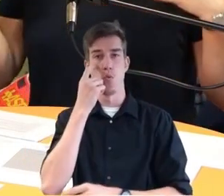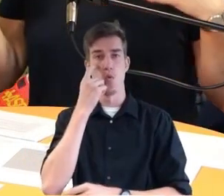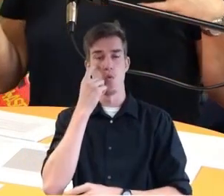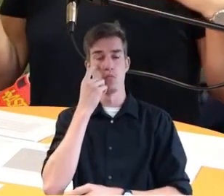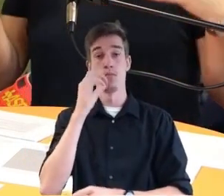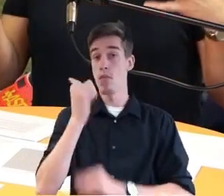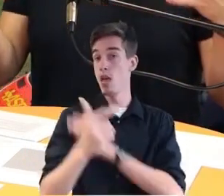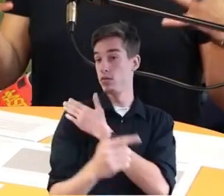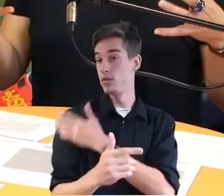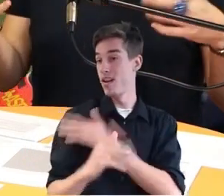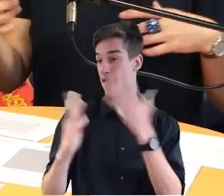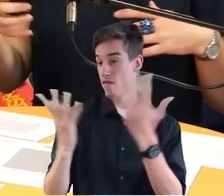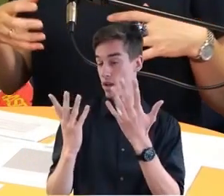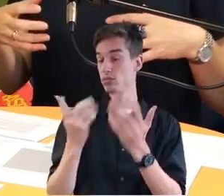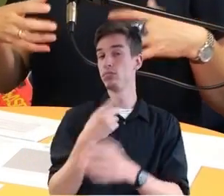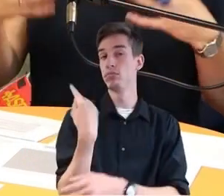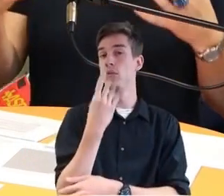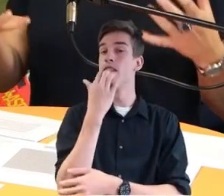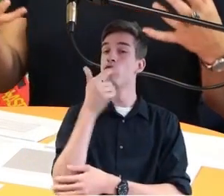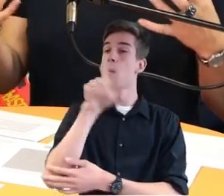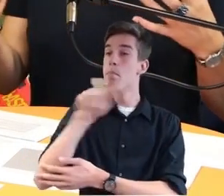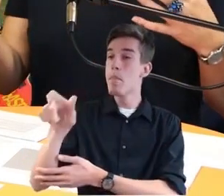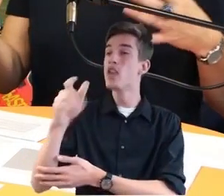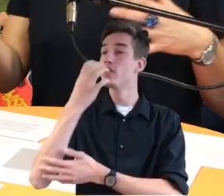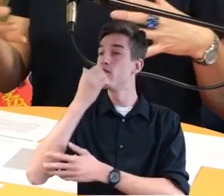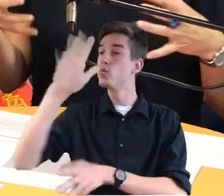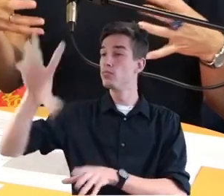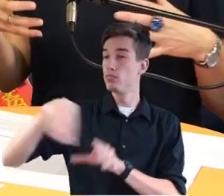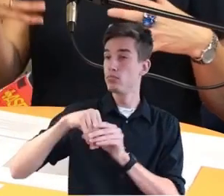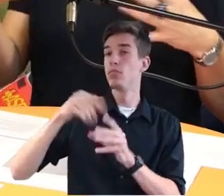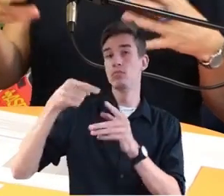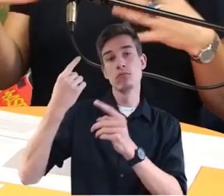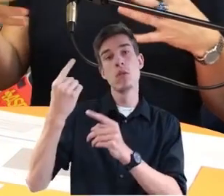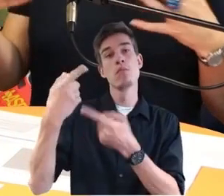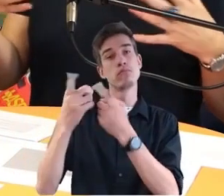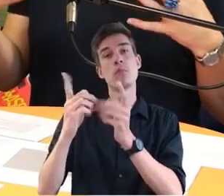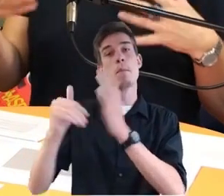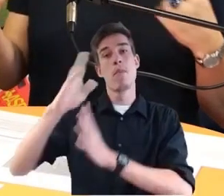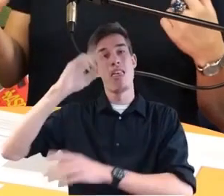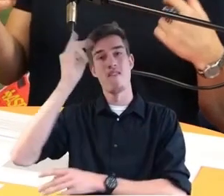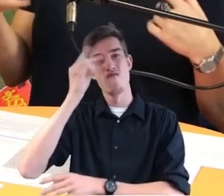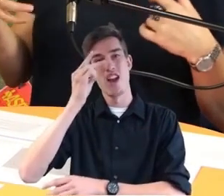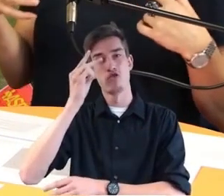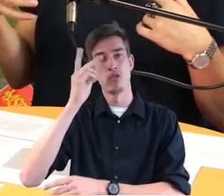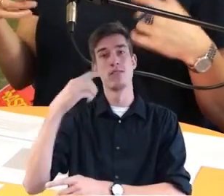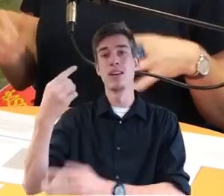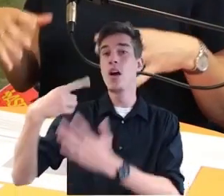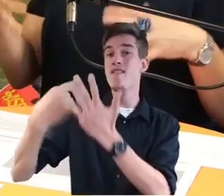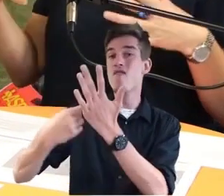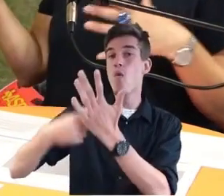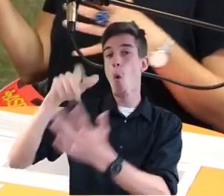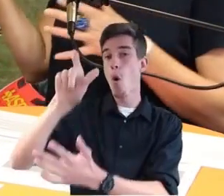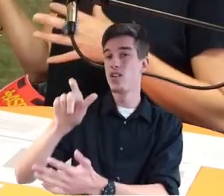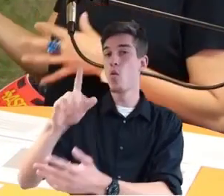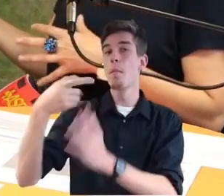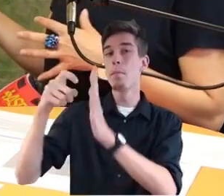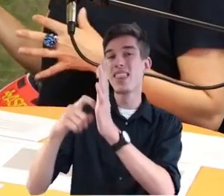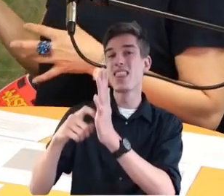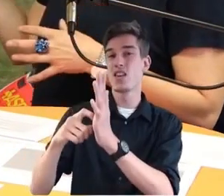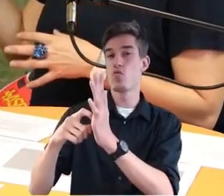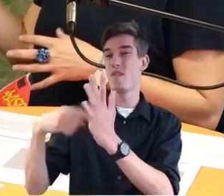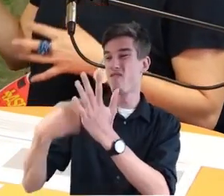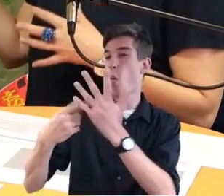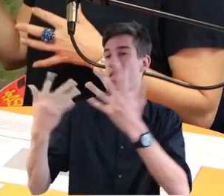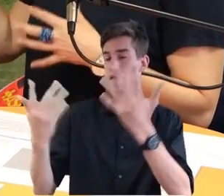eine Seite, wir möchten die Menschen mit einbeziehen, damit die wissen, was wird von ihnen auch erwartet. Aber es ist natürlich auch so,